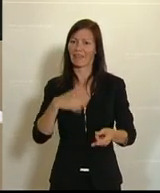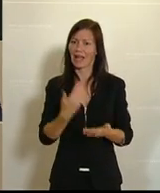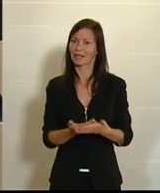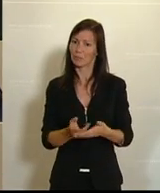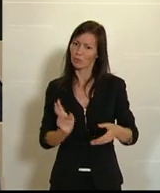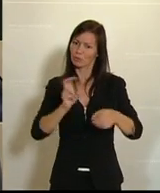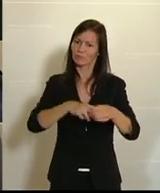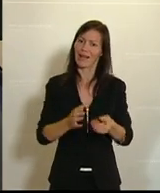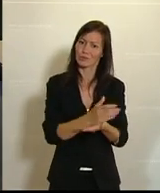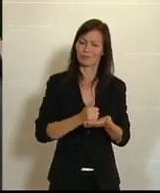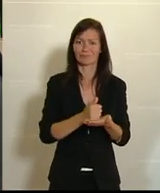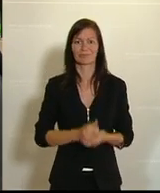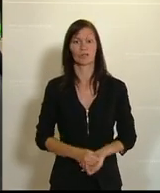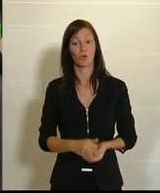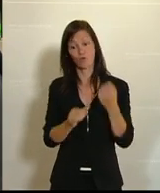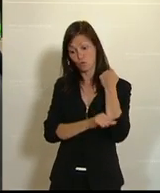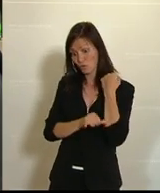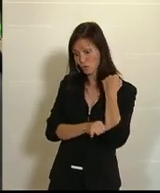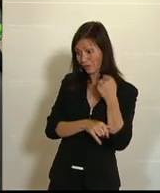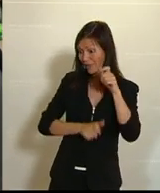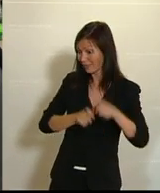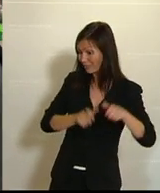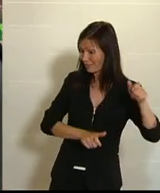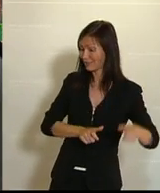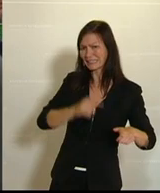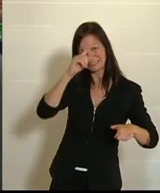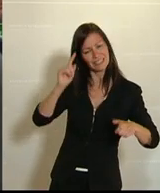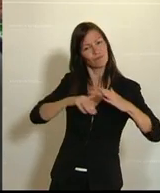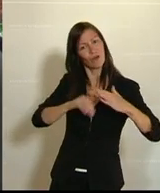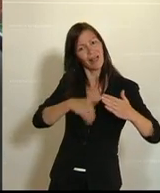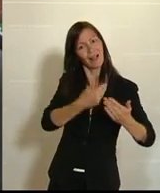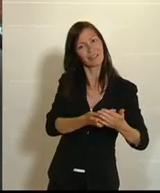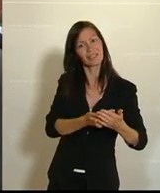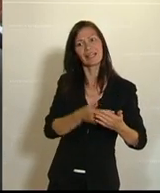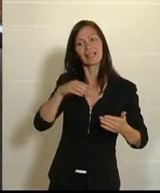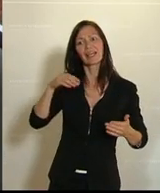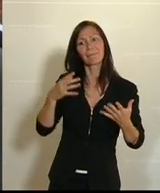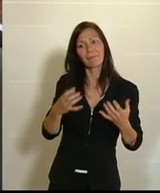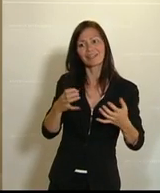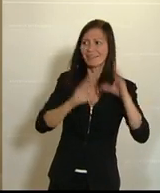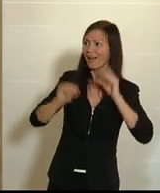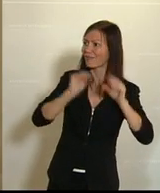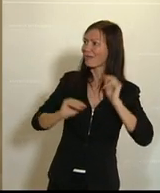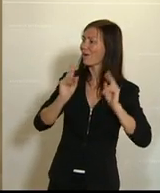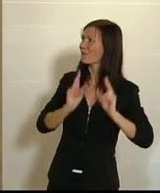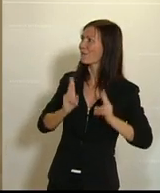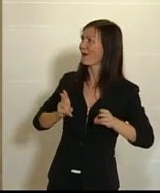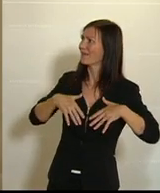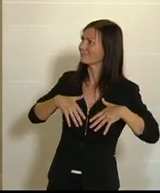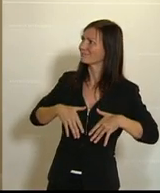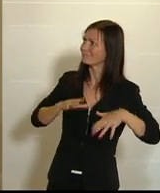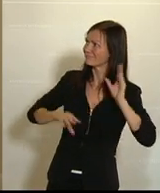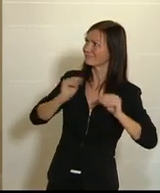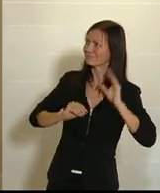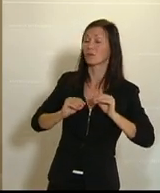Andererseits wird für Studierende ein sinnvolles Angebot zum Sammeln von Praxiserfahrung geboten. Darüber hinaus